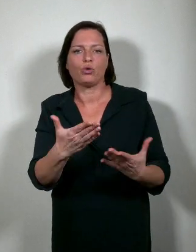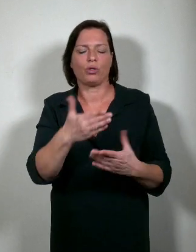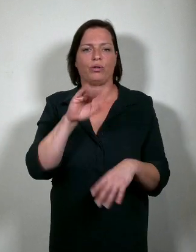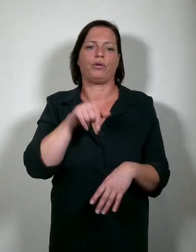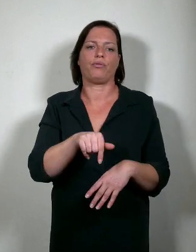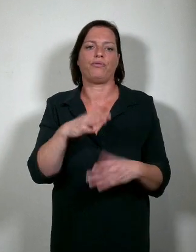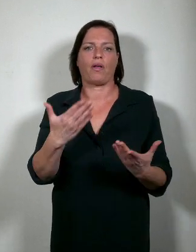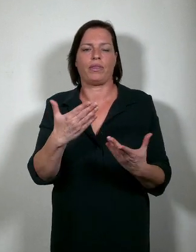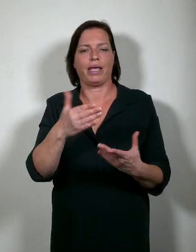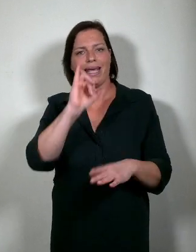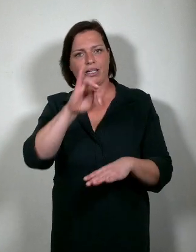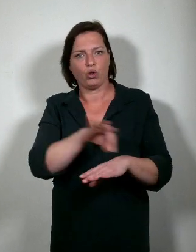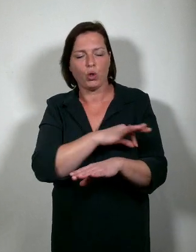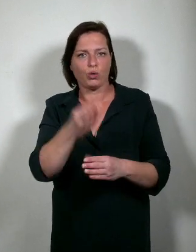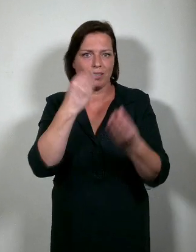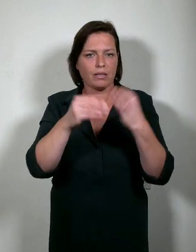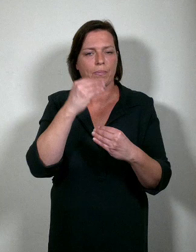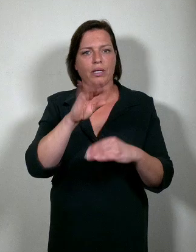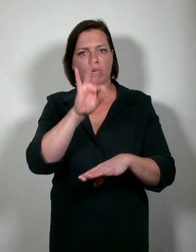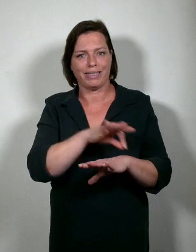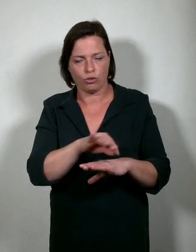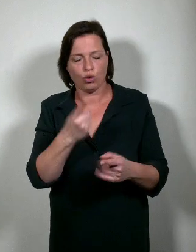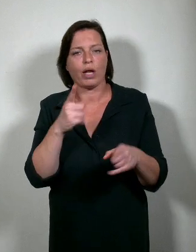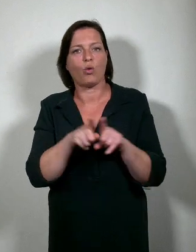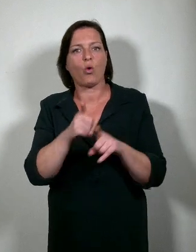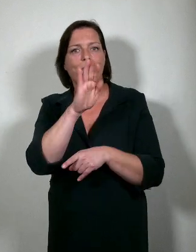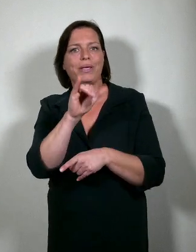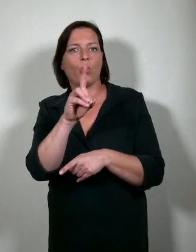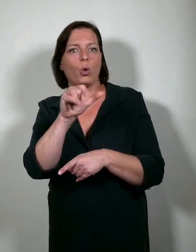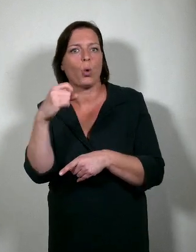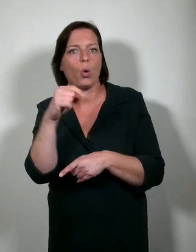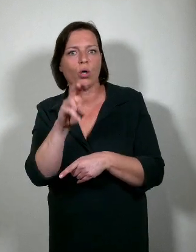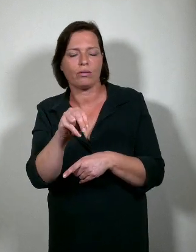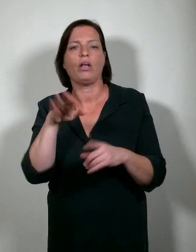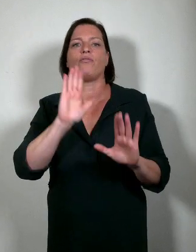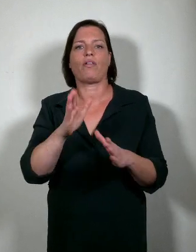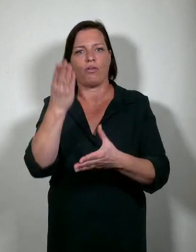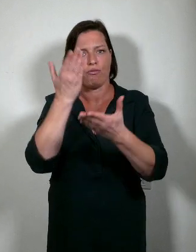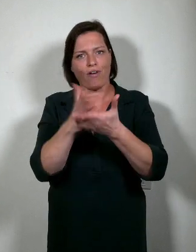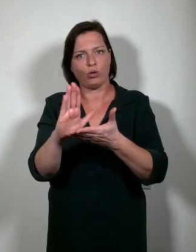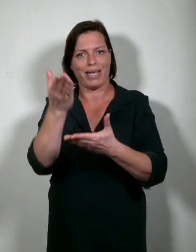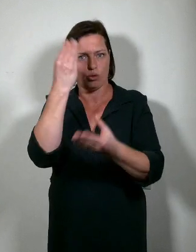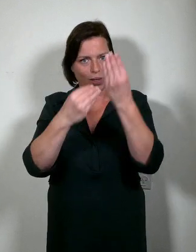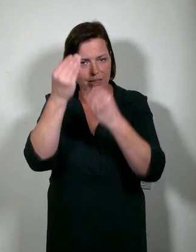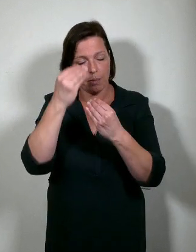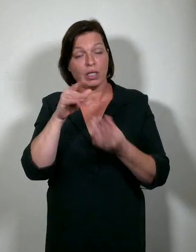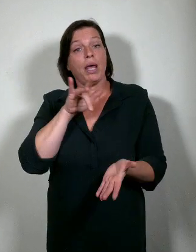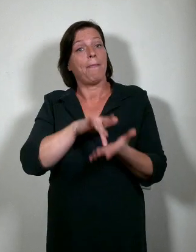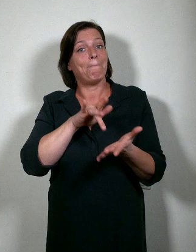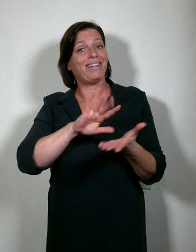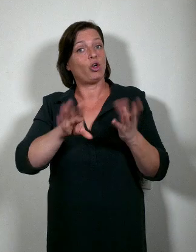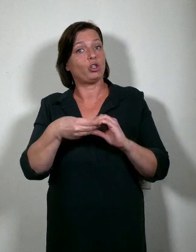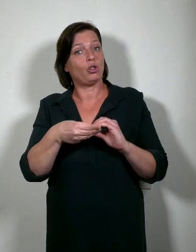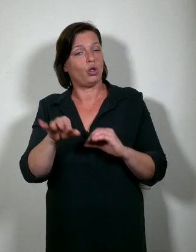ingenieurswetenschappen en architectuur en de biologen van de faculteit wetenschappen. In de middencluster